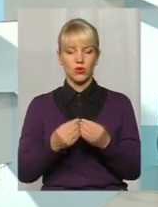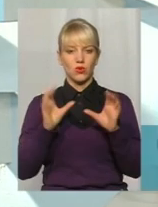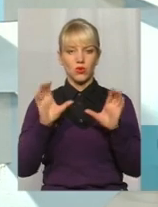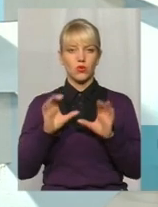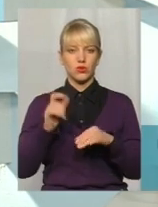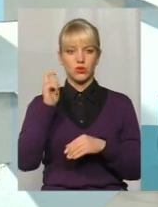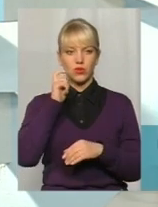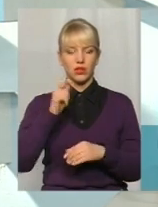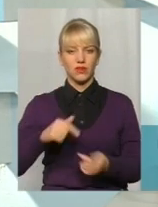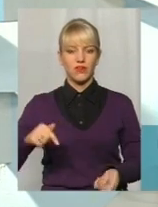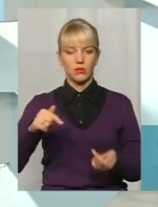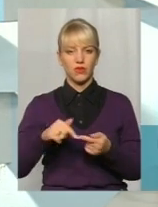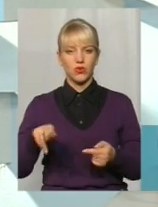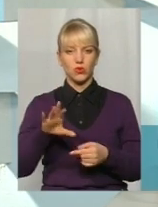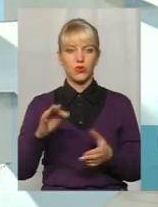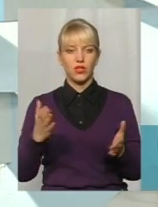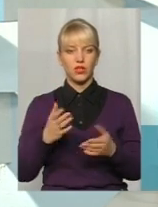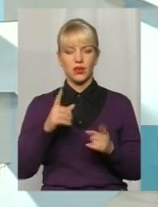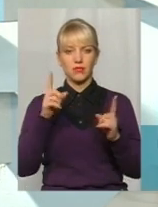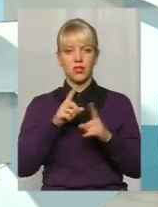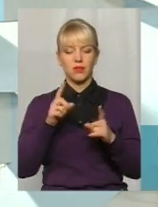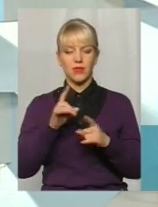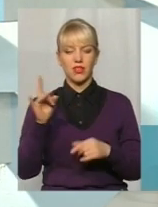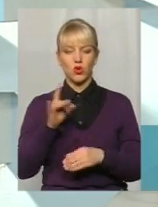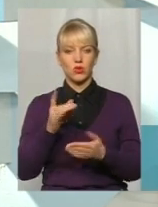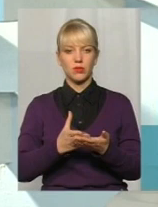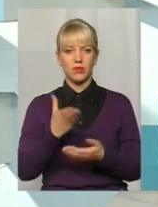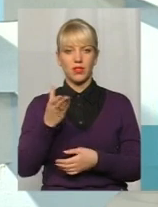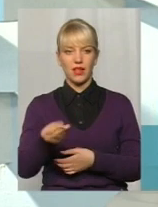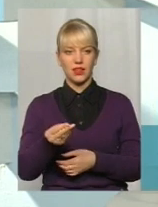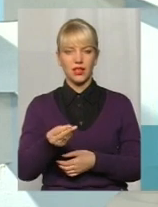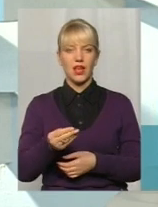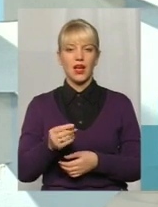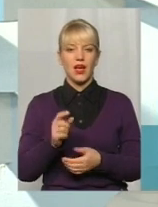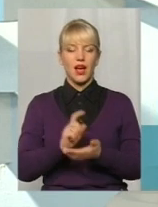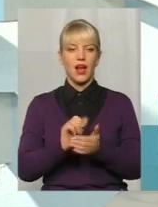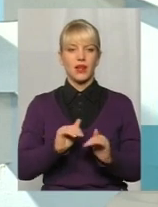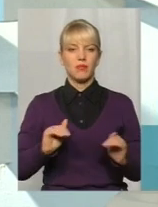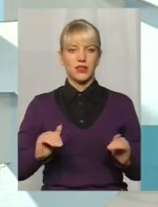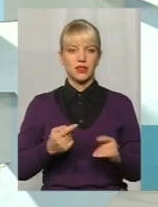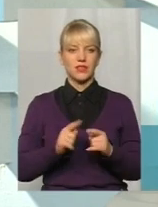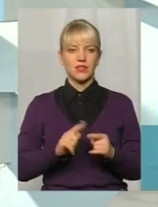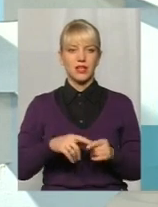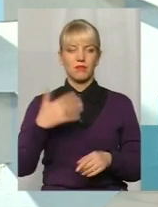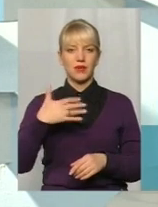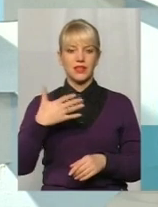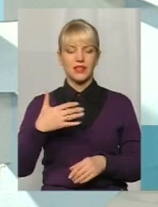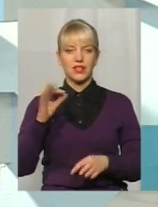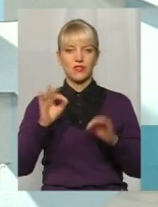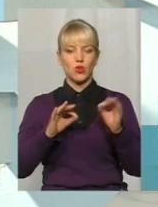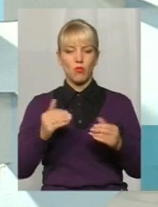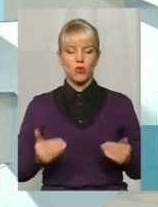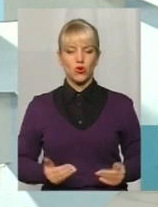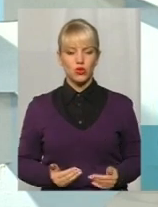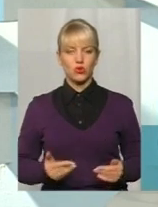відповідно до яких мінімальний розмір сплати аліментів є 50% прожиткового мінімуму на